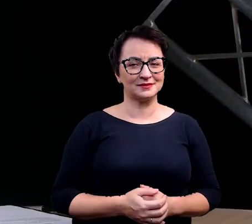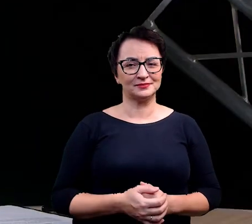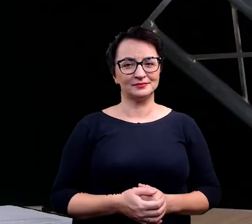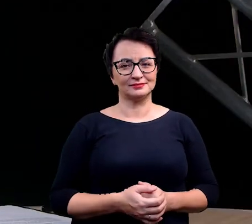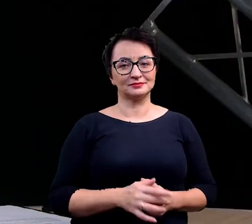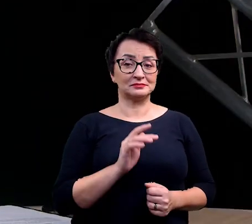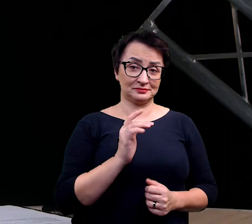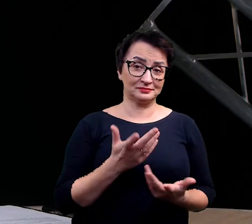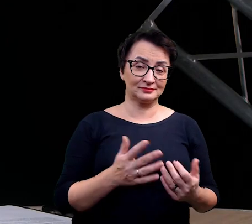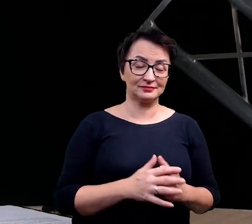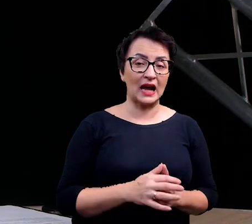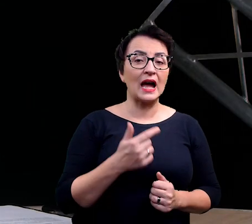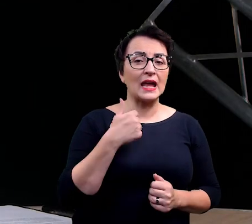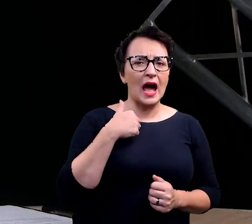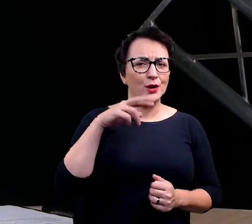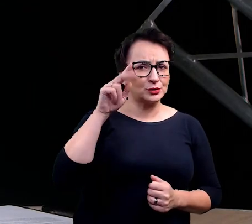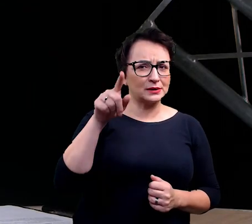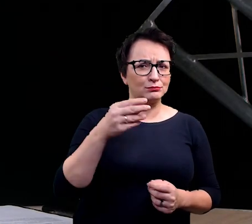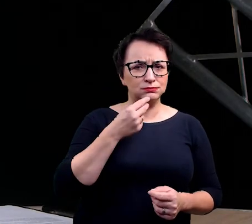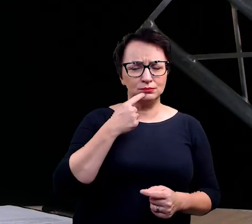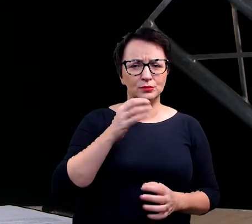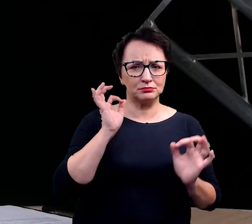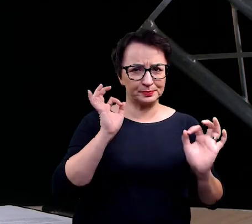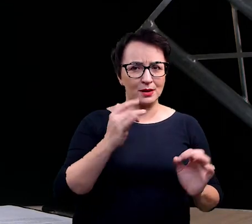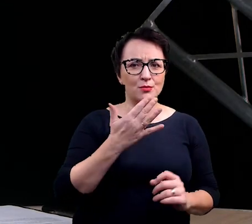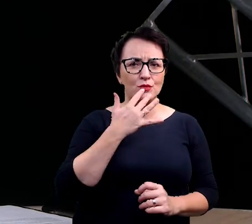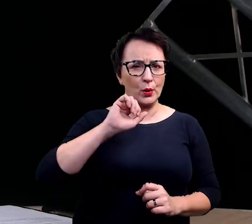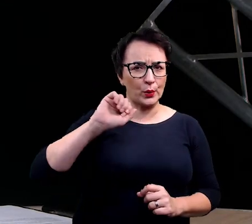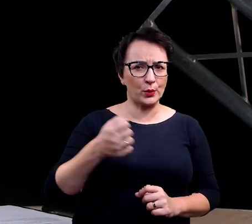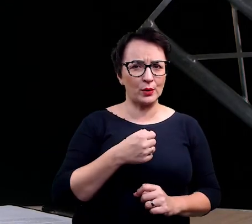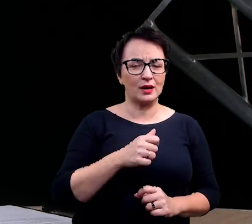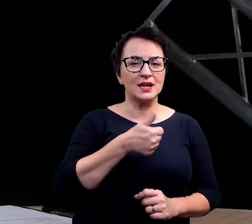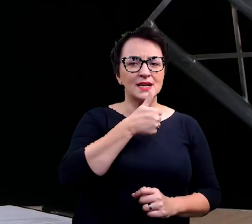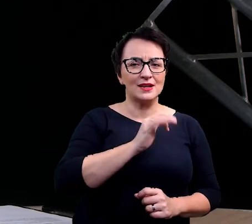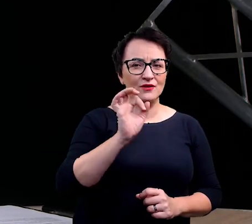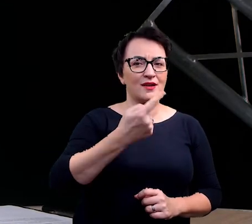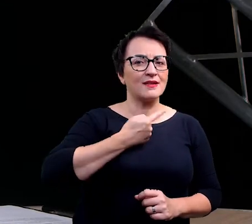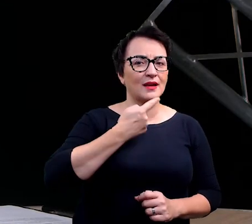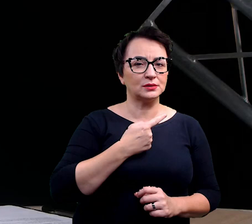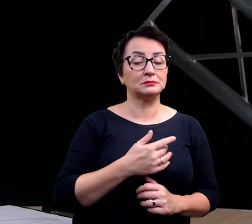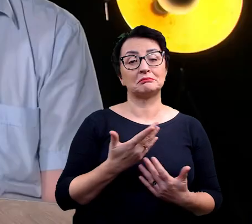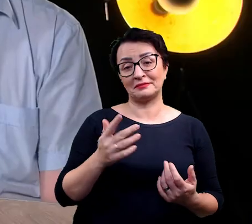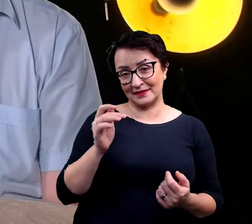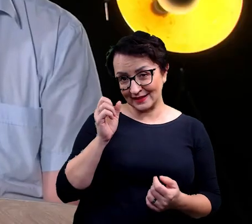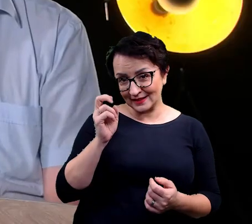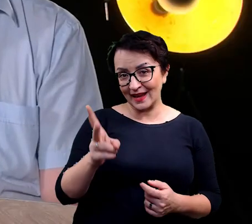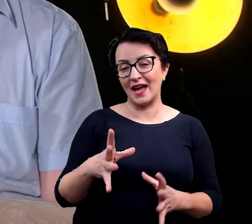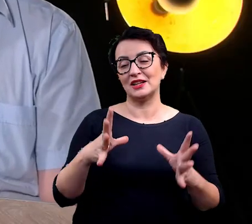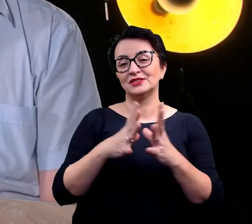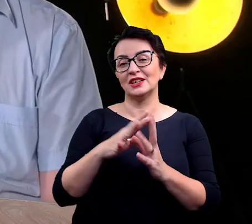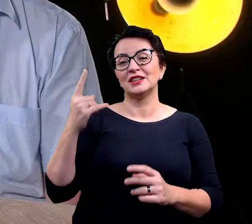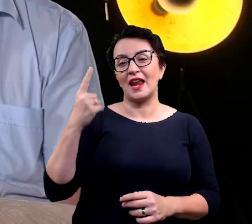czas, jak rozumiem. Potrafisz płynnie mówić po islandzku? Tak, tak potrafię. Przez te dziesięć lat